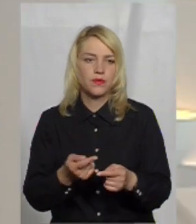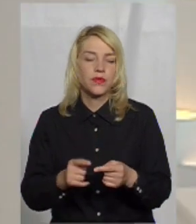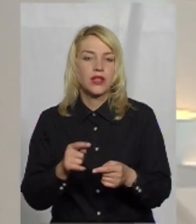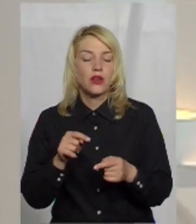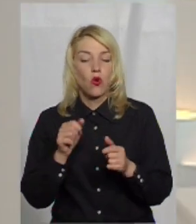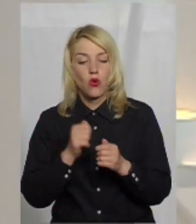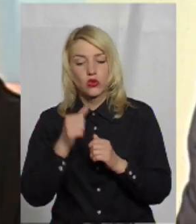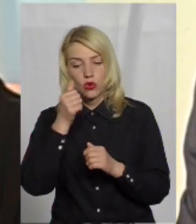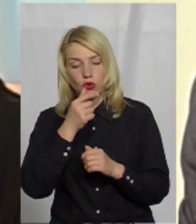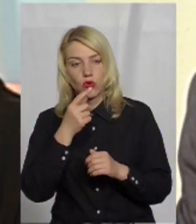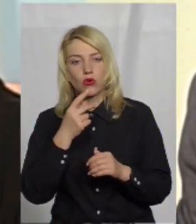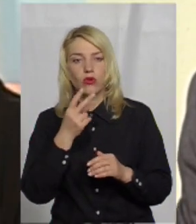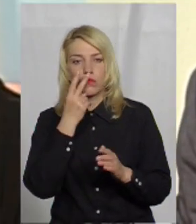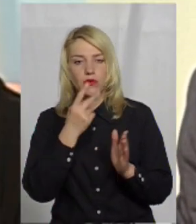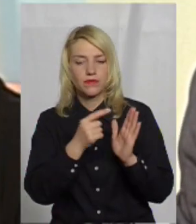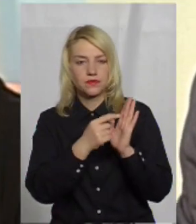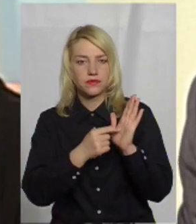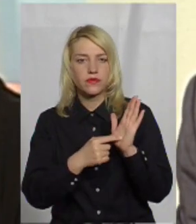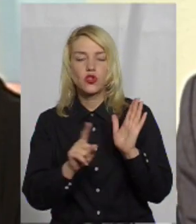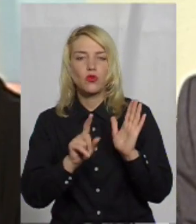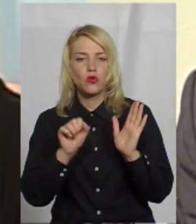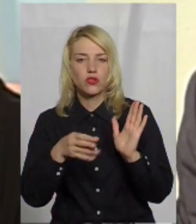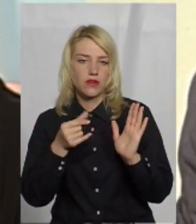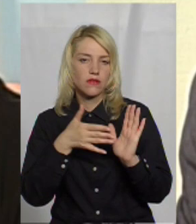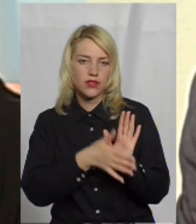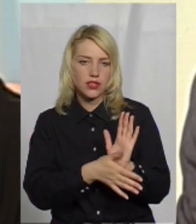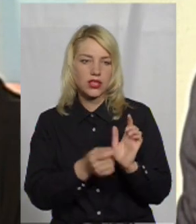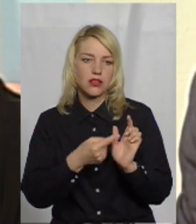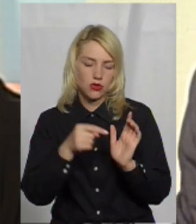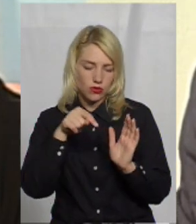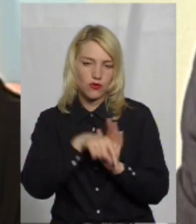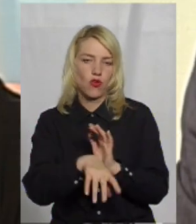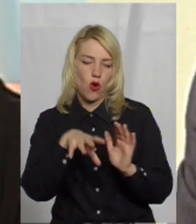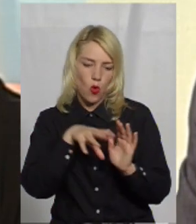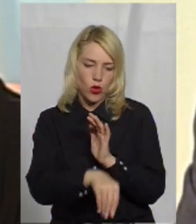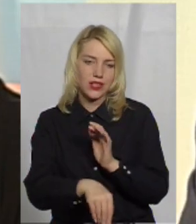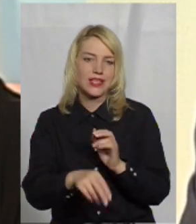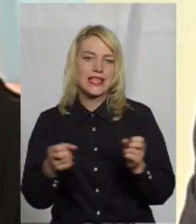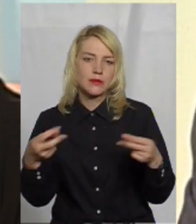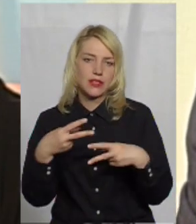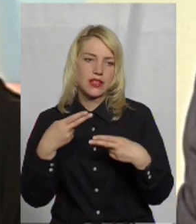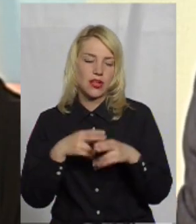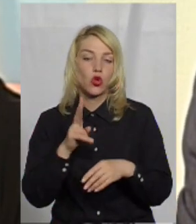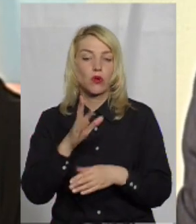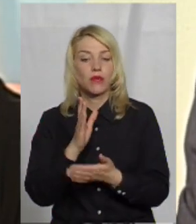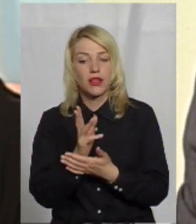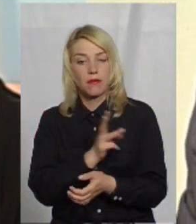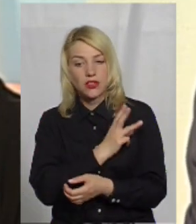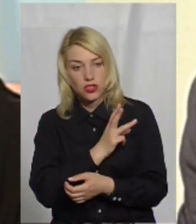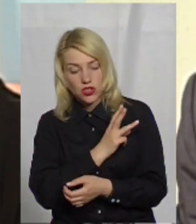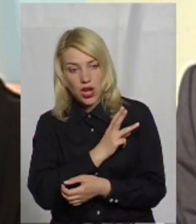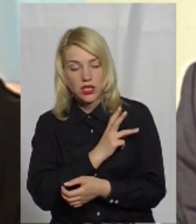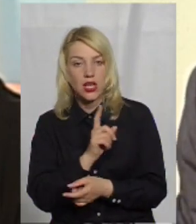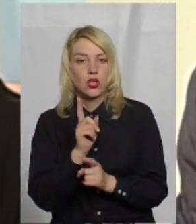вона зазначає перелік, на що можна витратити. І одним із цих пунктів є придбання спеціалізованої техніки. Ті, хто мали бажання, або висловили,